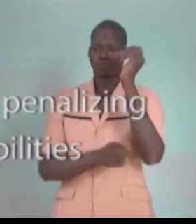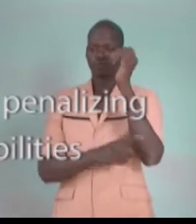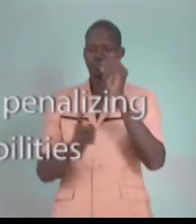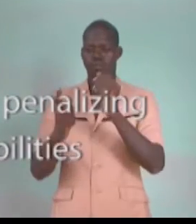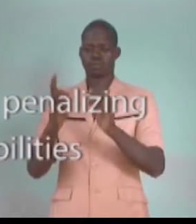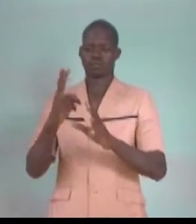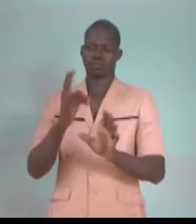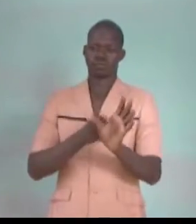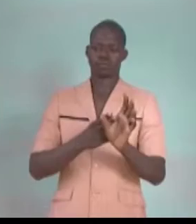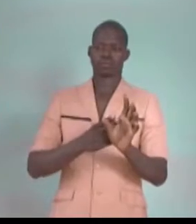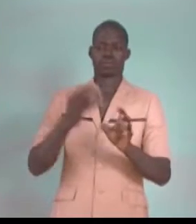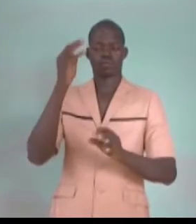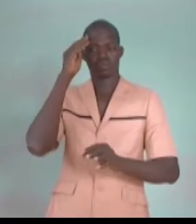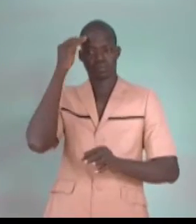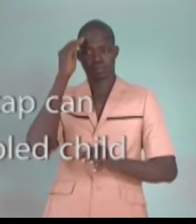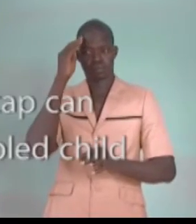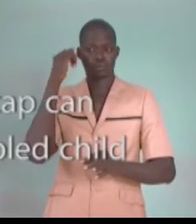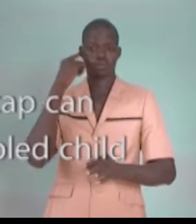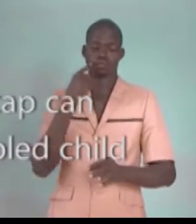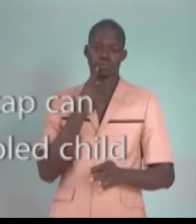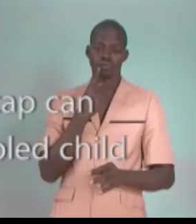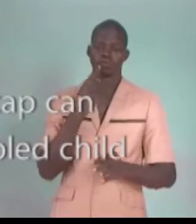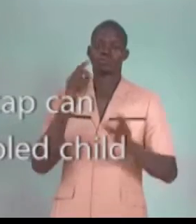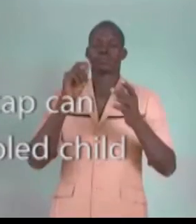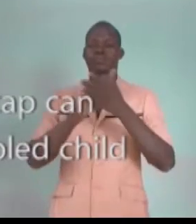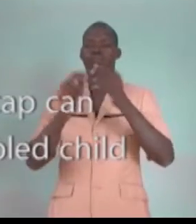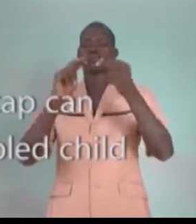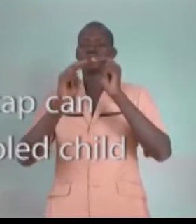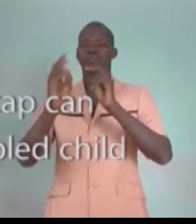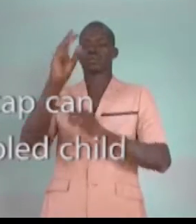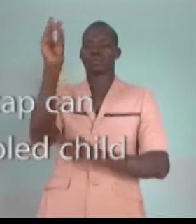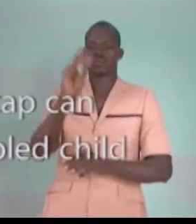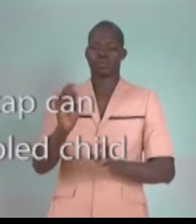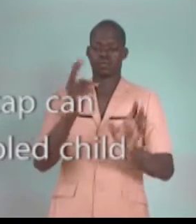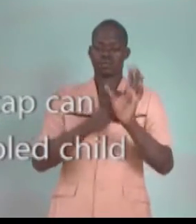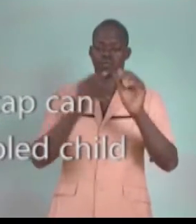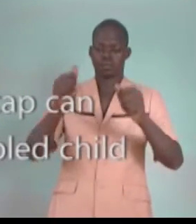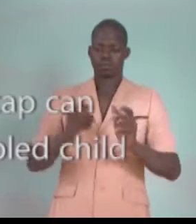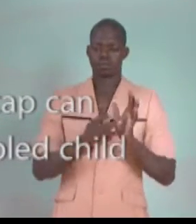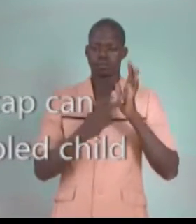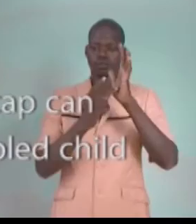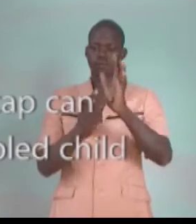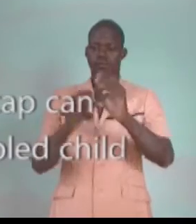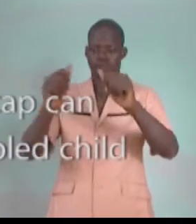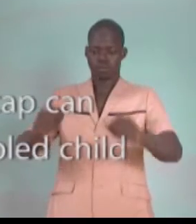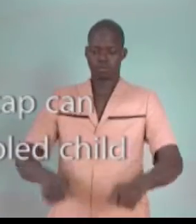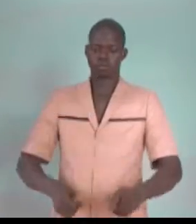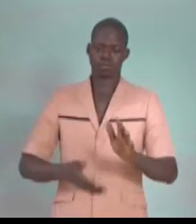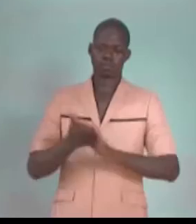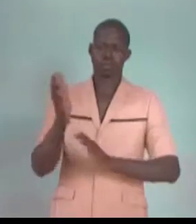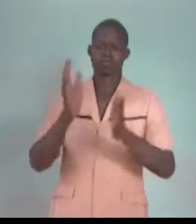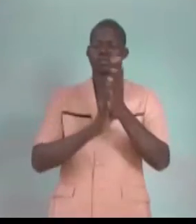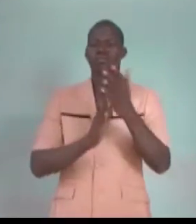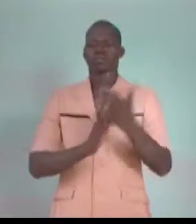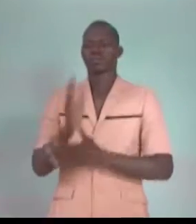sont le handicap mental et le handicap auditif. À ce niveau encore, le degré du handicap peut déterminer la possibilité de fréquentation de l